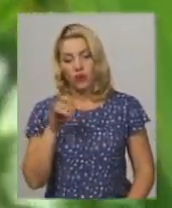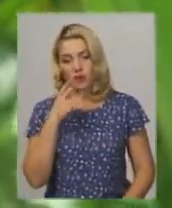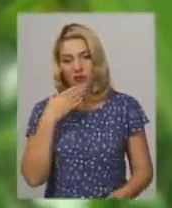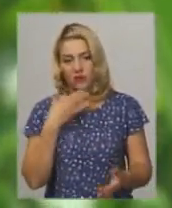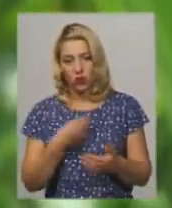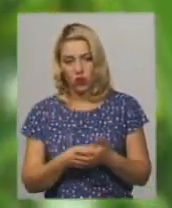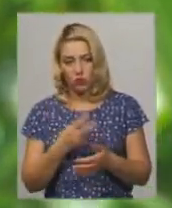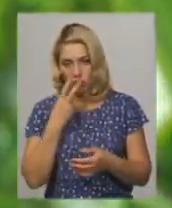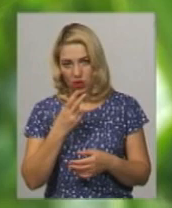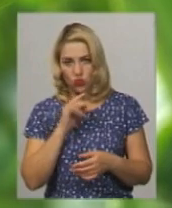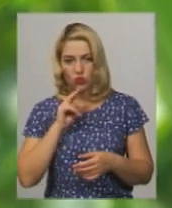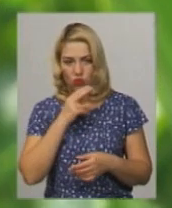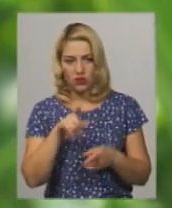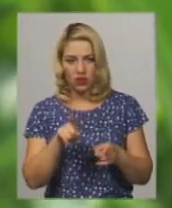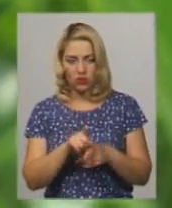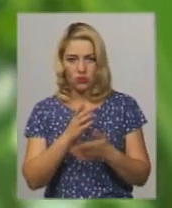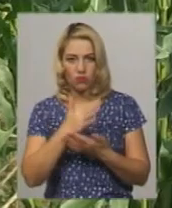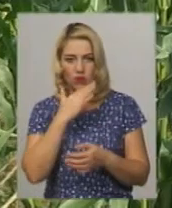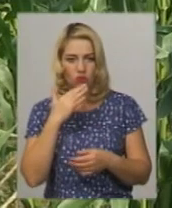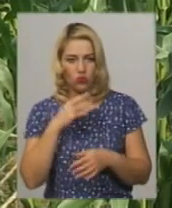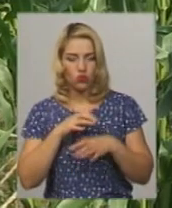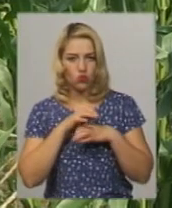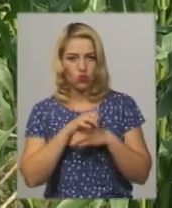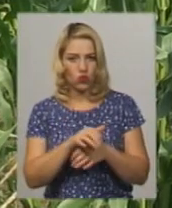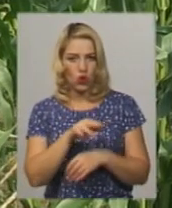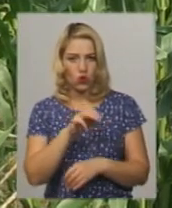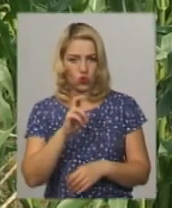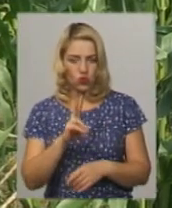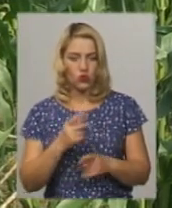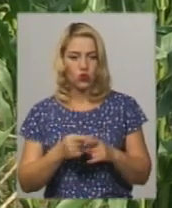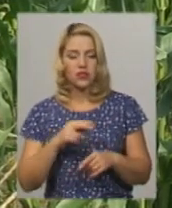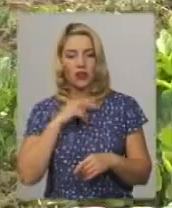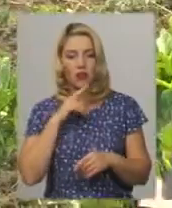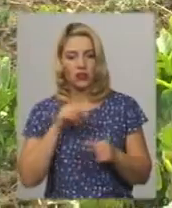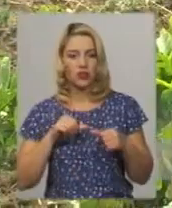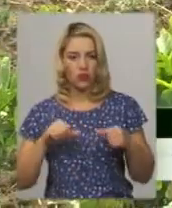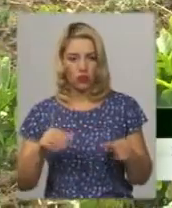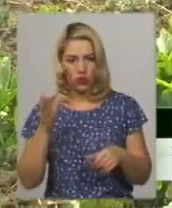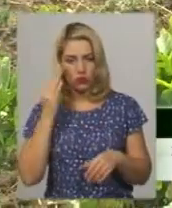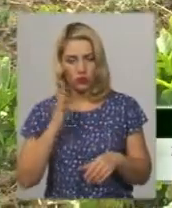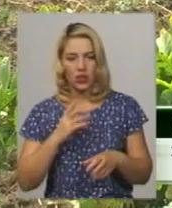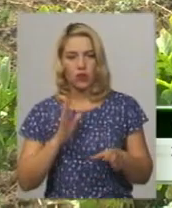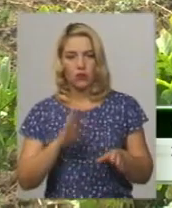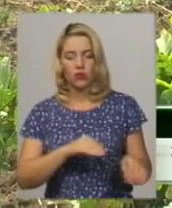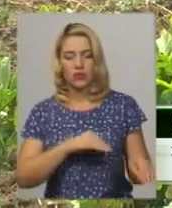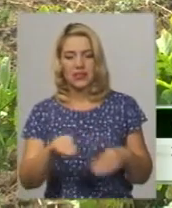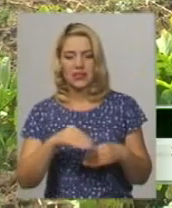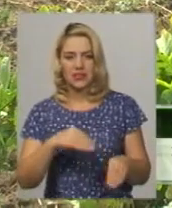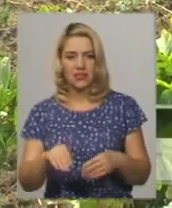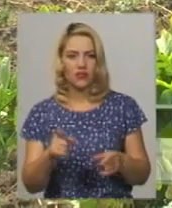На ній також багато кукурудзяного жука. Ольга Олійний каже, зауваження комісії врахують на майбутнє. Засіємо чимось, щоб